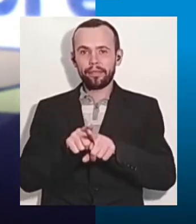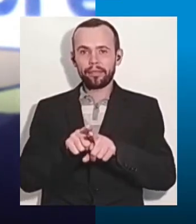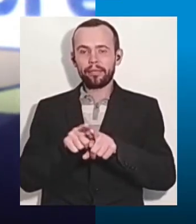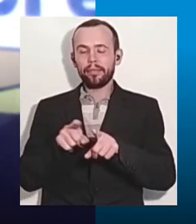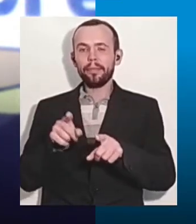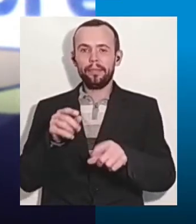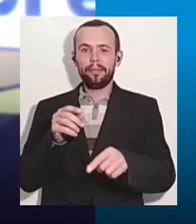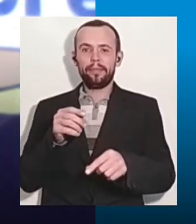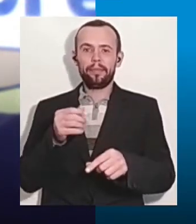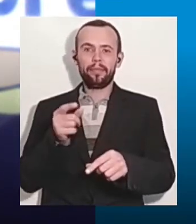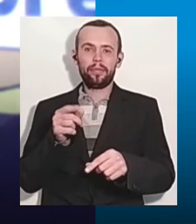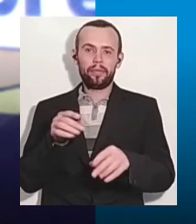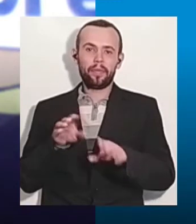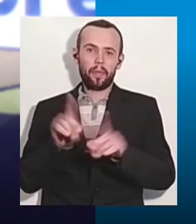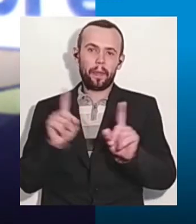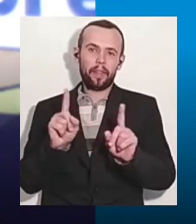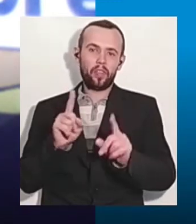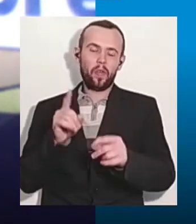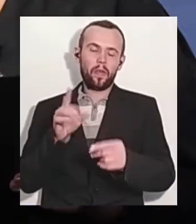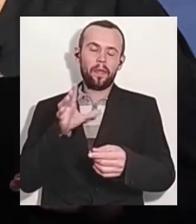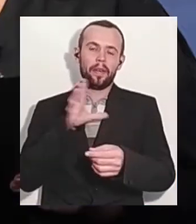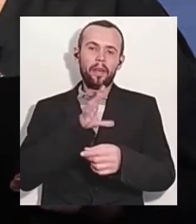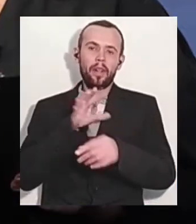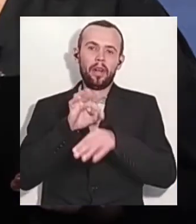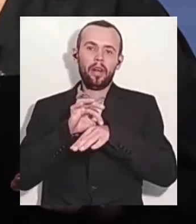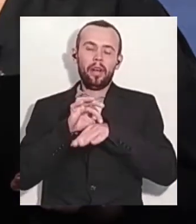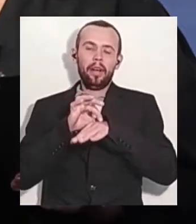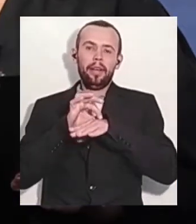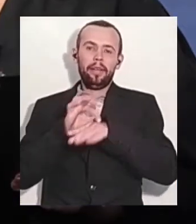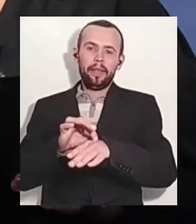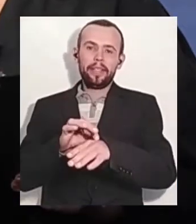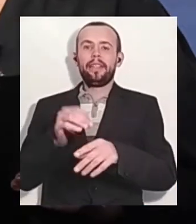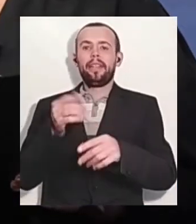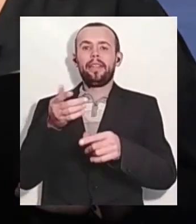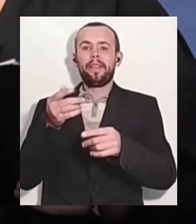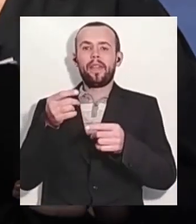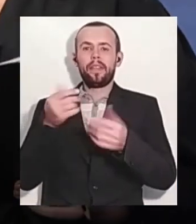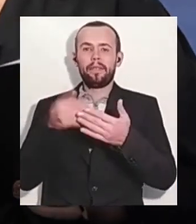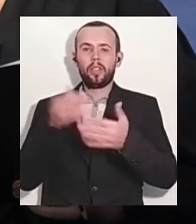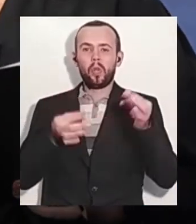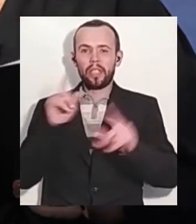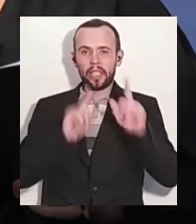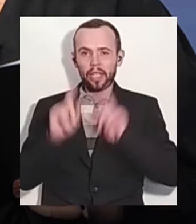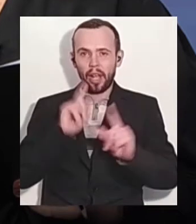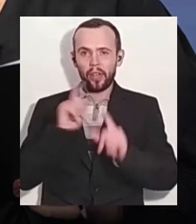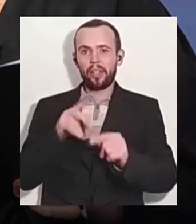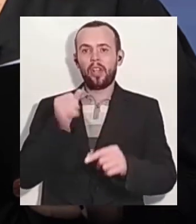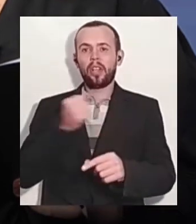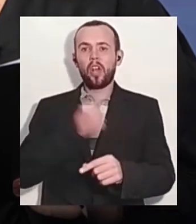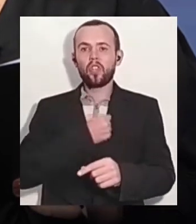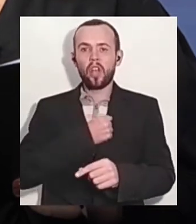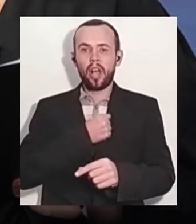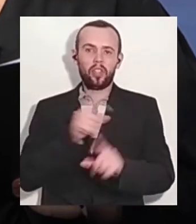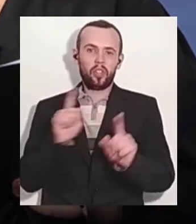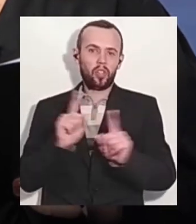потрібно пролити кров. Щоб вийшла якась скарга, щоб щось добитися своїх законних прав, це